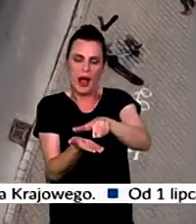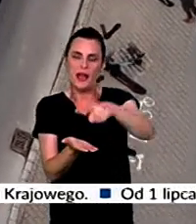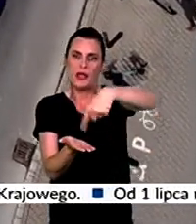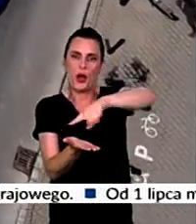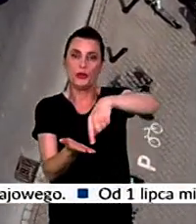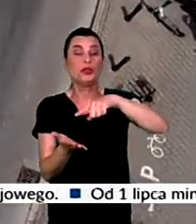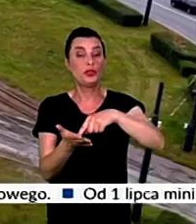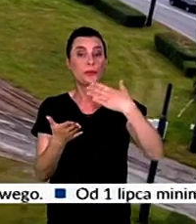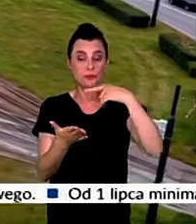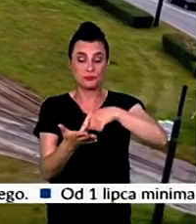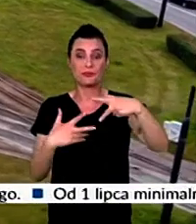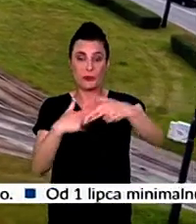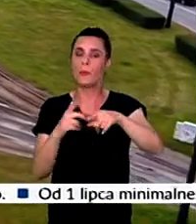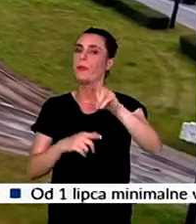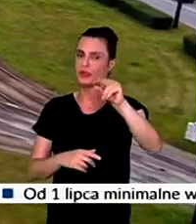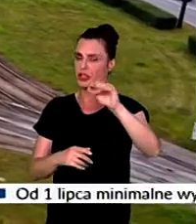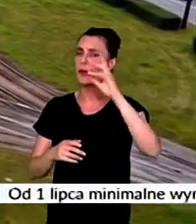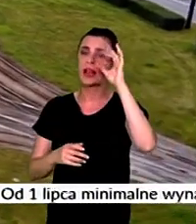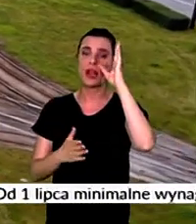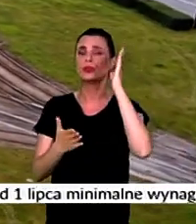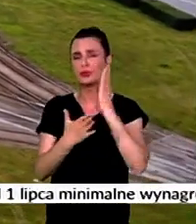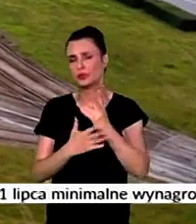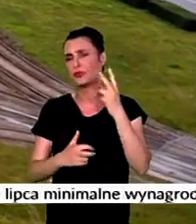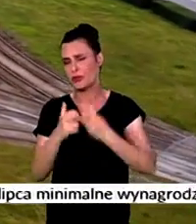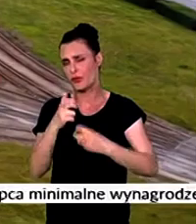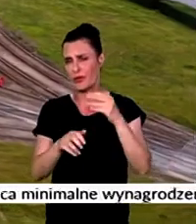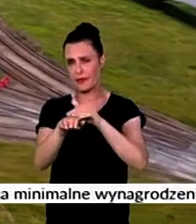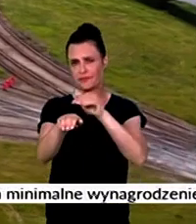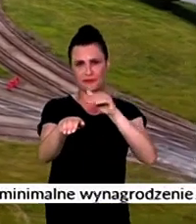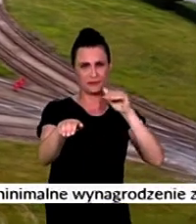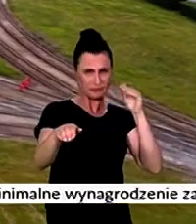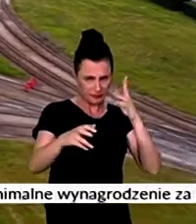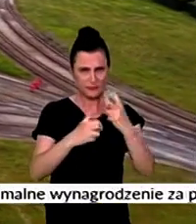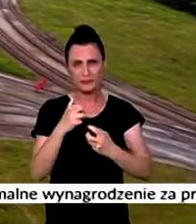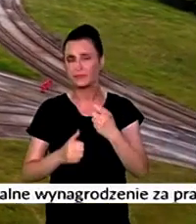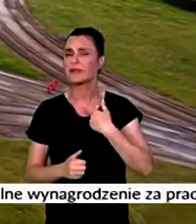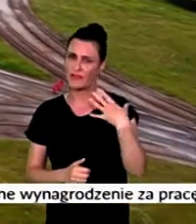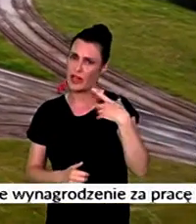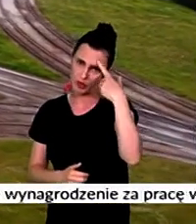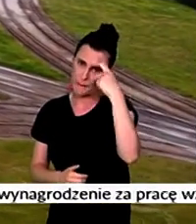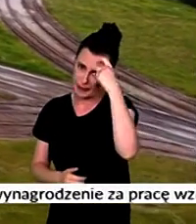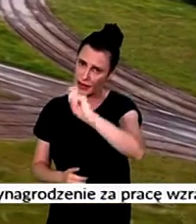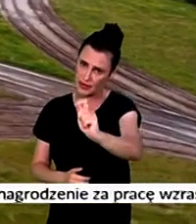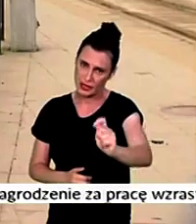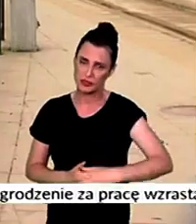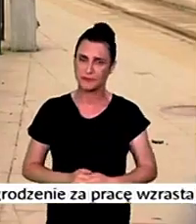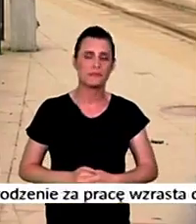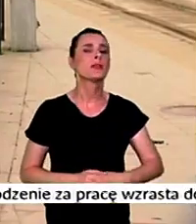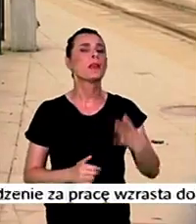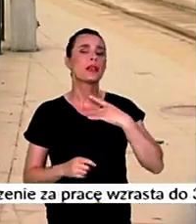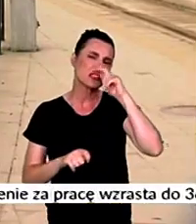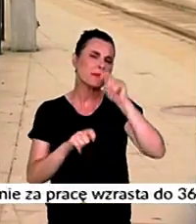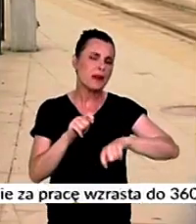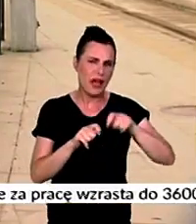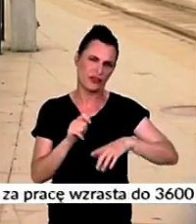będzie skutkowało już od poniedziałku, od porannego szczytu potężnymi utrudnieniami. Warto o tym pamiętać, warto dokładnie